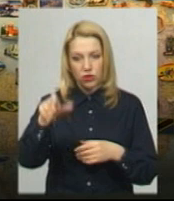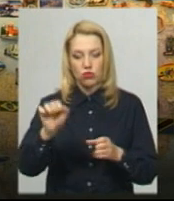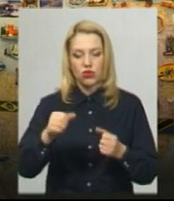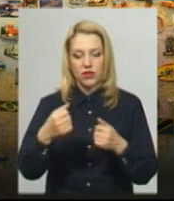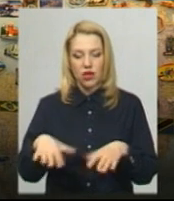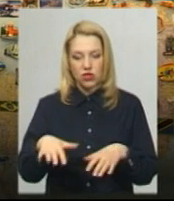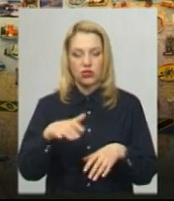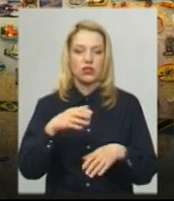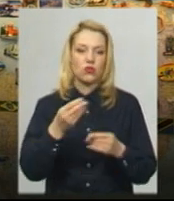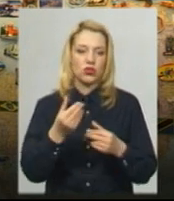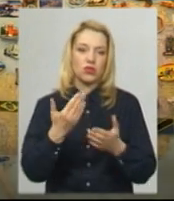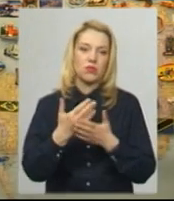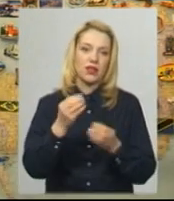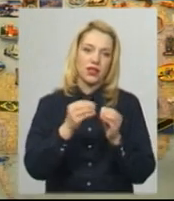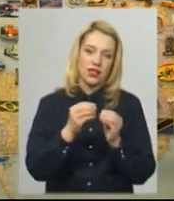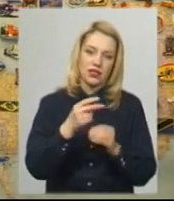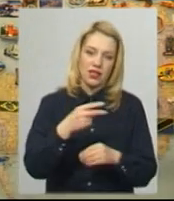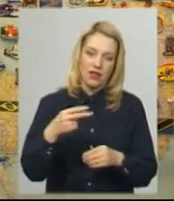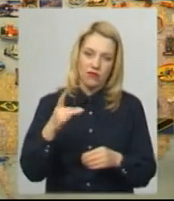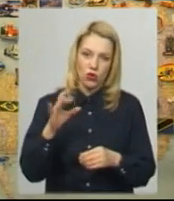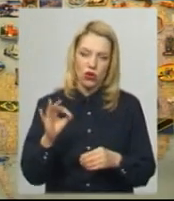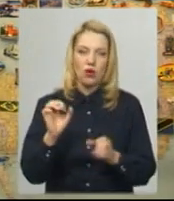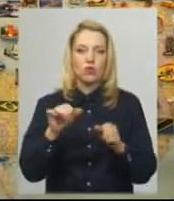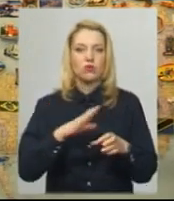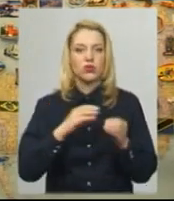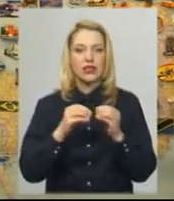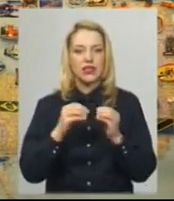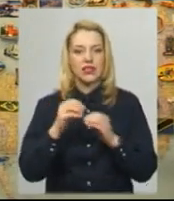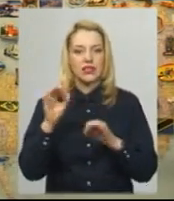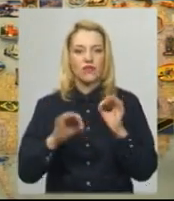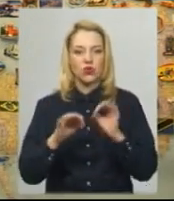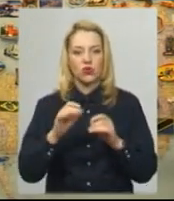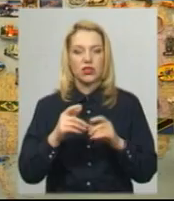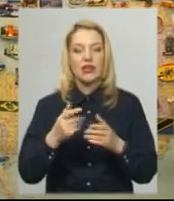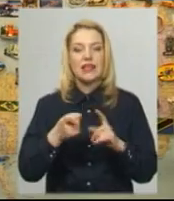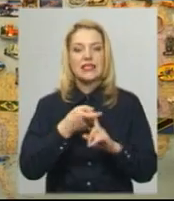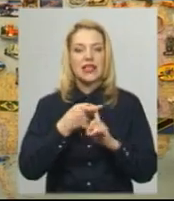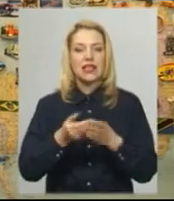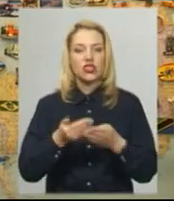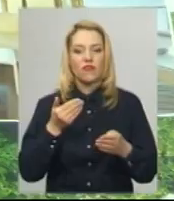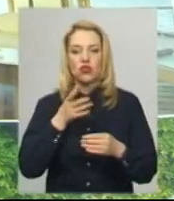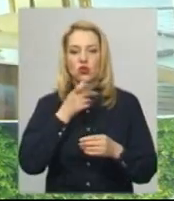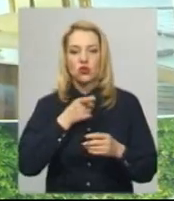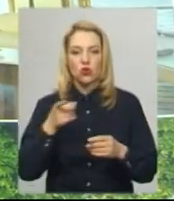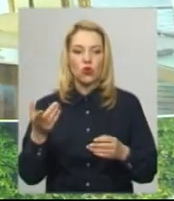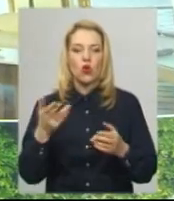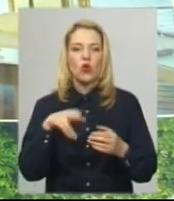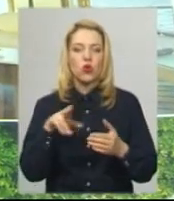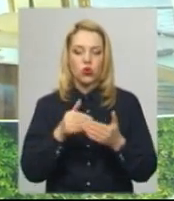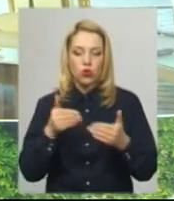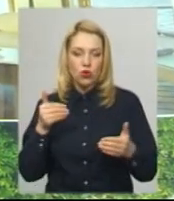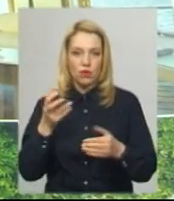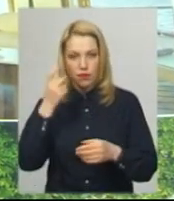Це може бути як 10 євро, так і може бути 10 відсотків, в залежності від строку, до якого він буде їхати. Додає, що